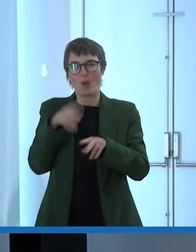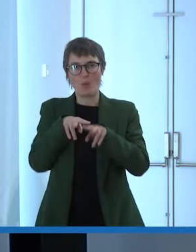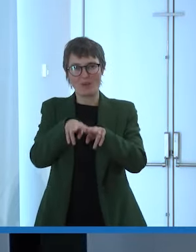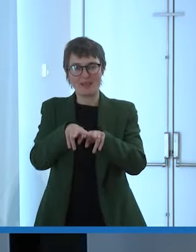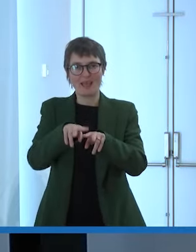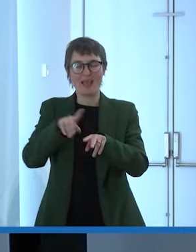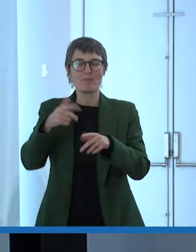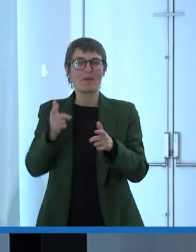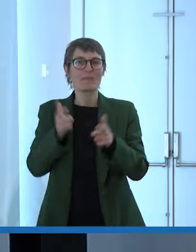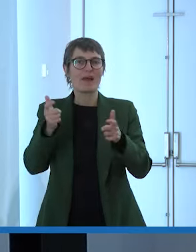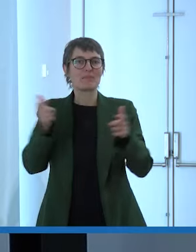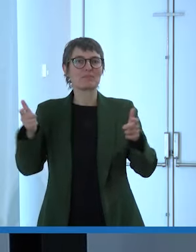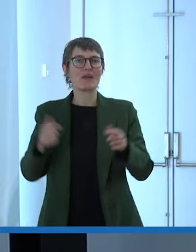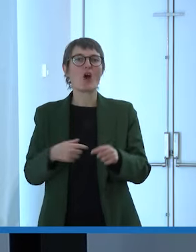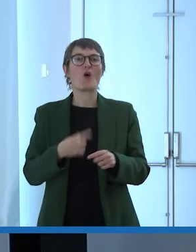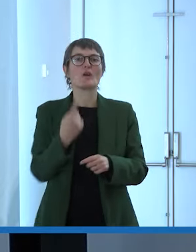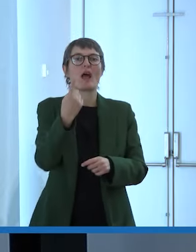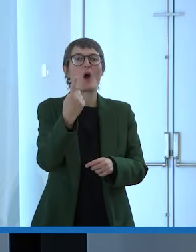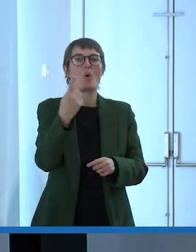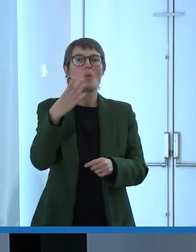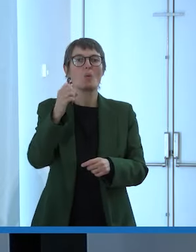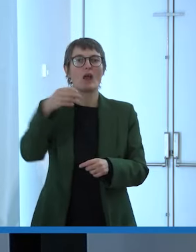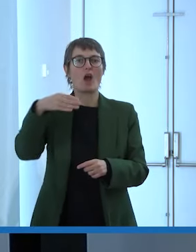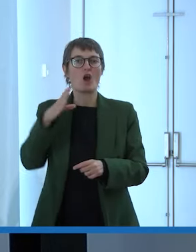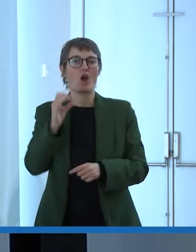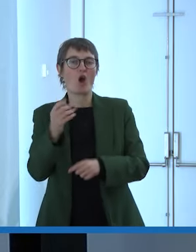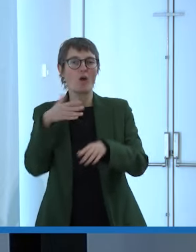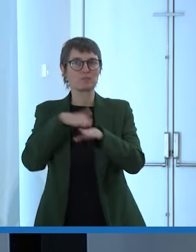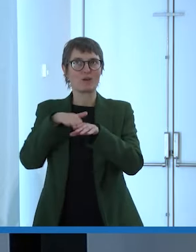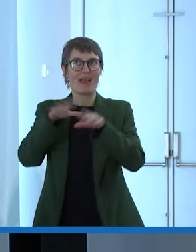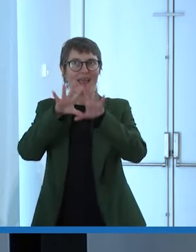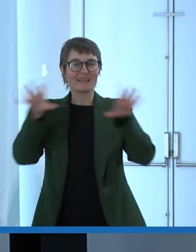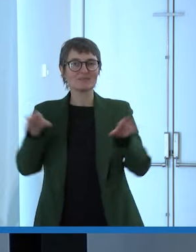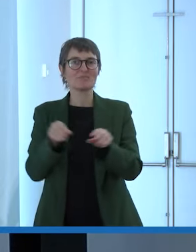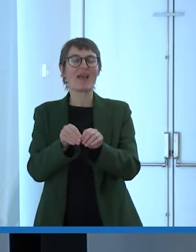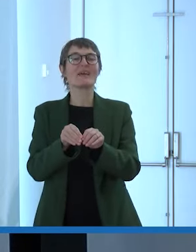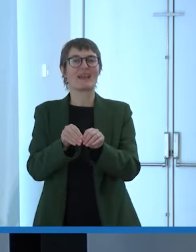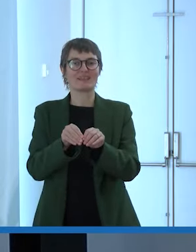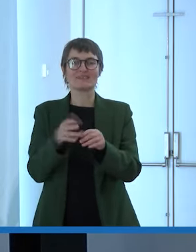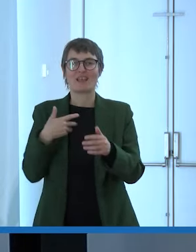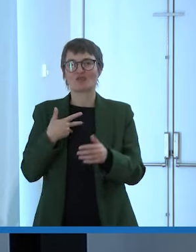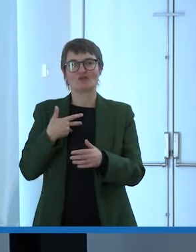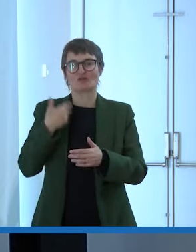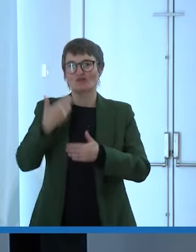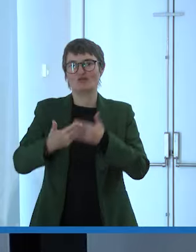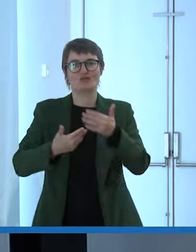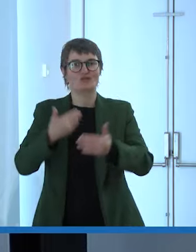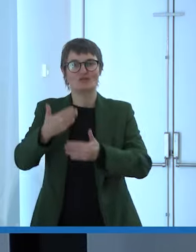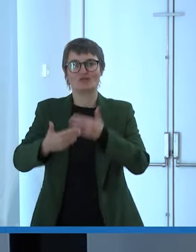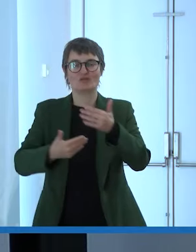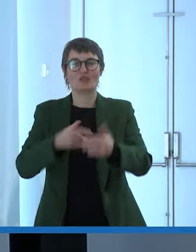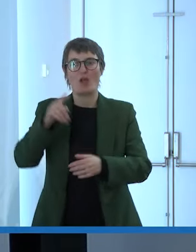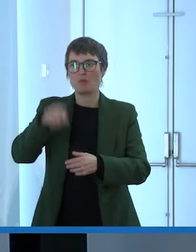una combo di esperienze si chiama Via Libera è un progetto appunto della cooperativa Caparlante insieme alla fondazione Carisbo